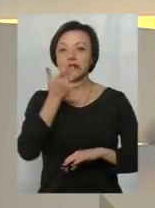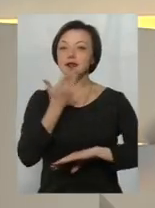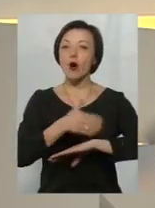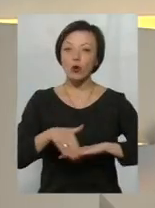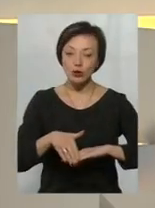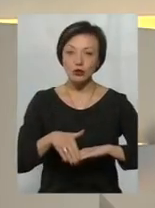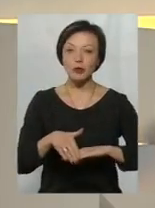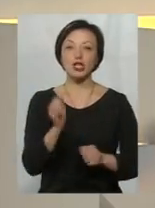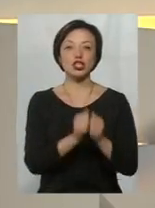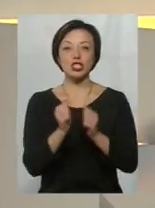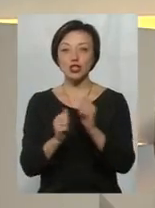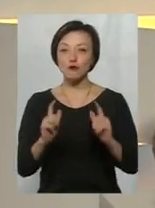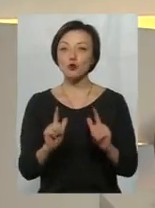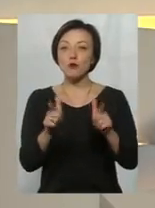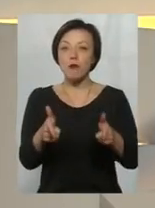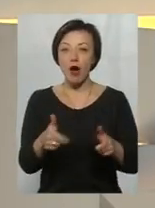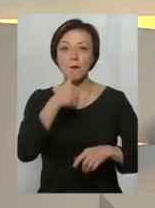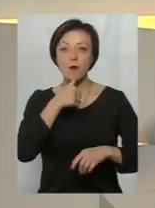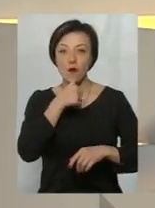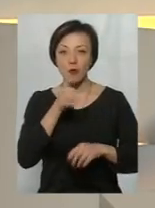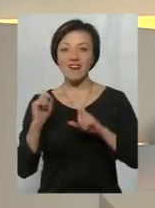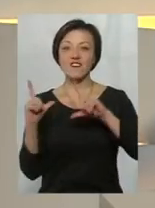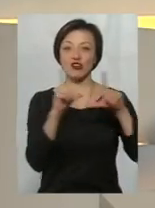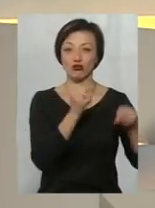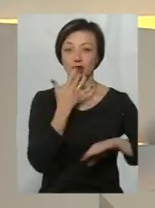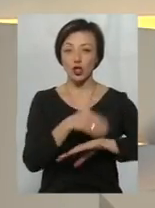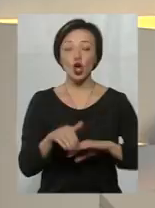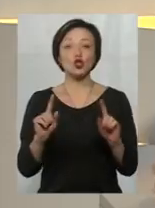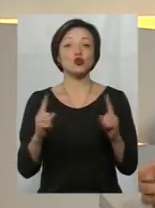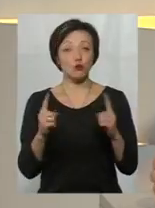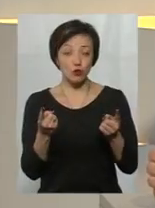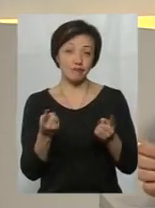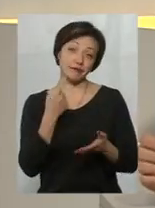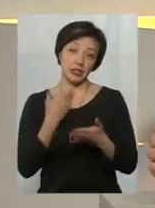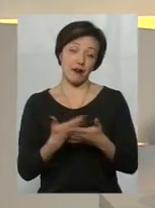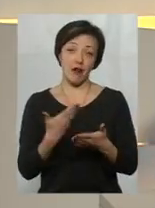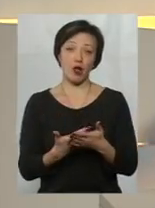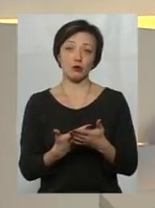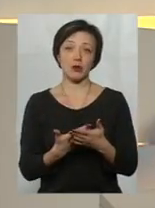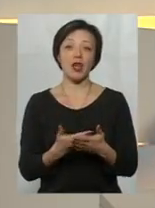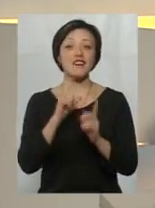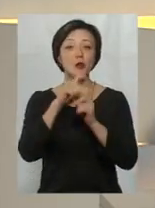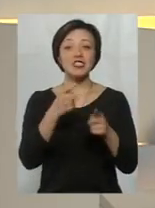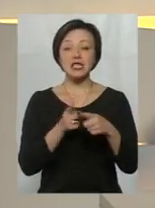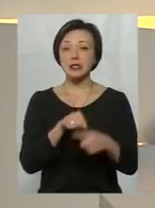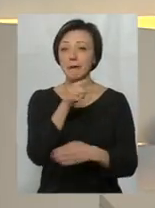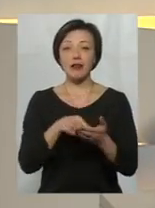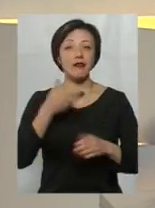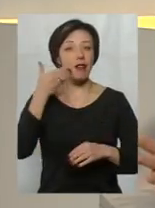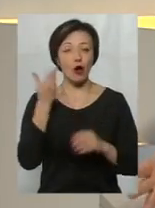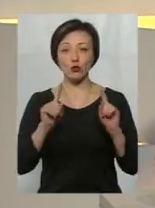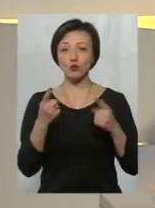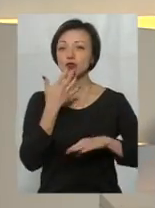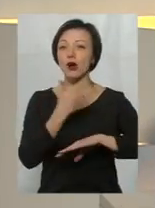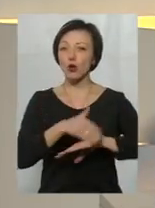кордоном. Все частіше вступають, пробують і виїжджають. Чому? Ну, здавалось би, відповісти на це питання дуже легко. Тому